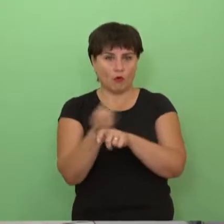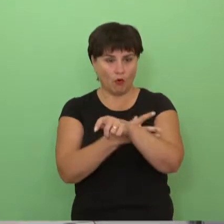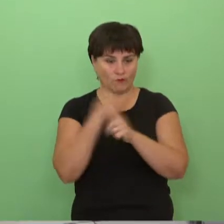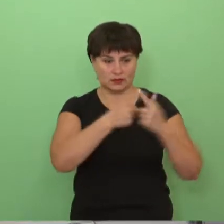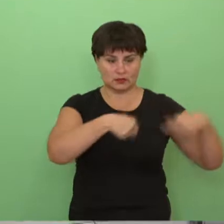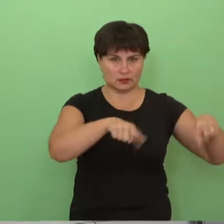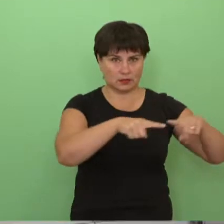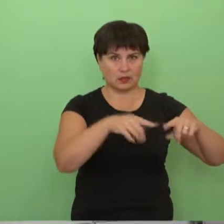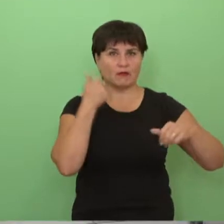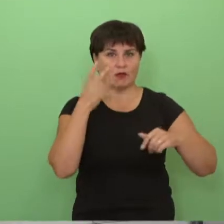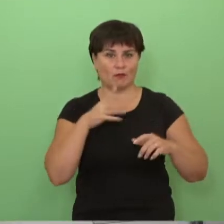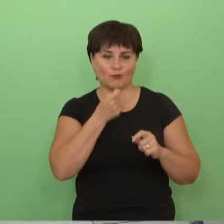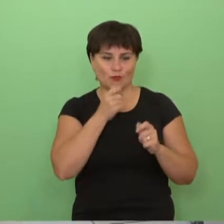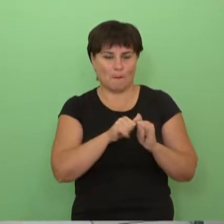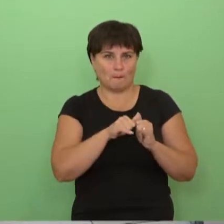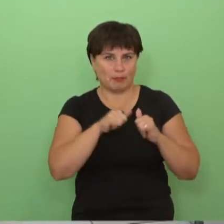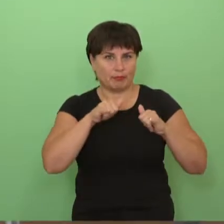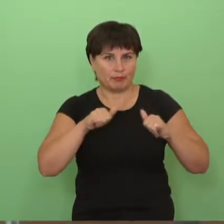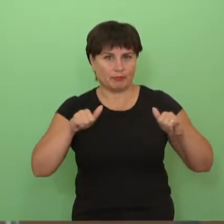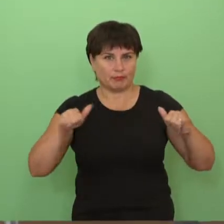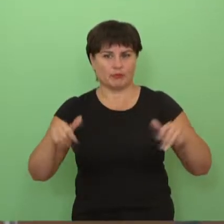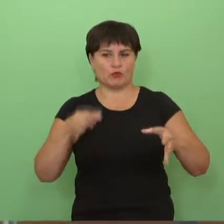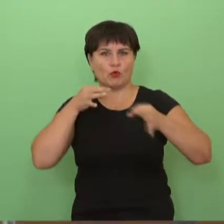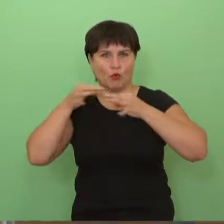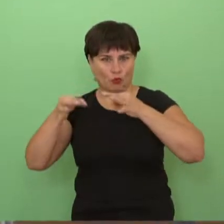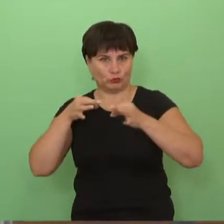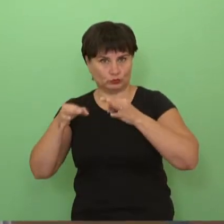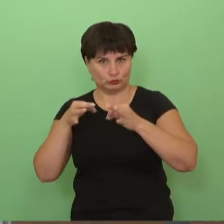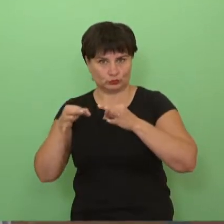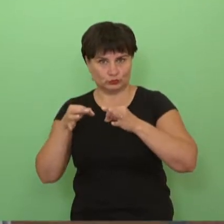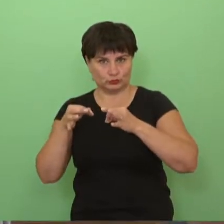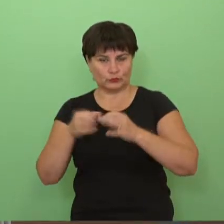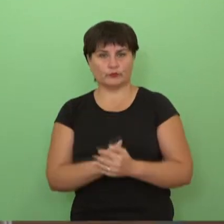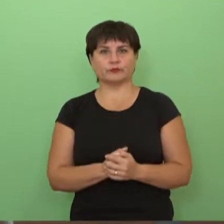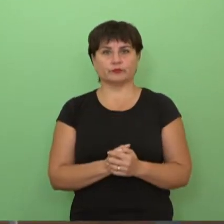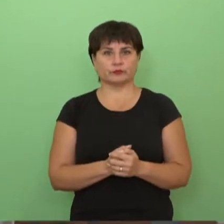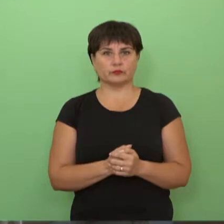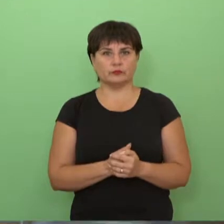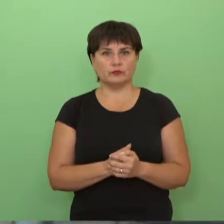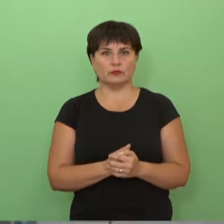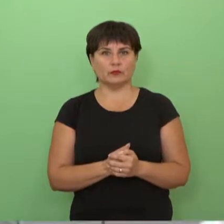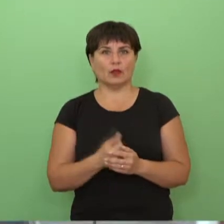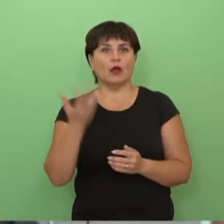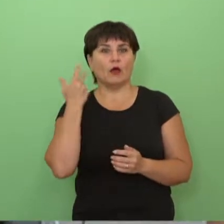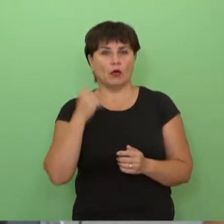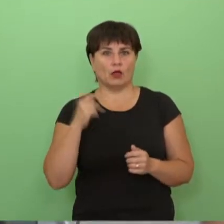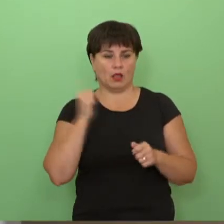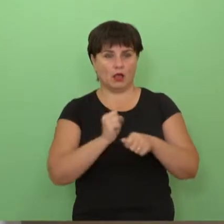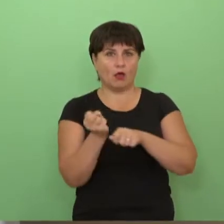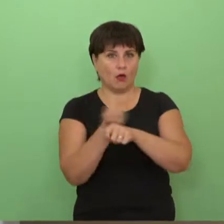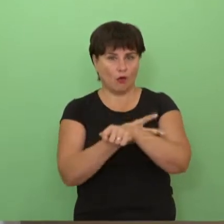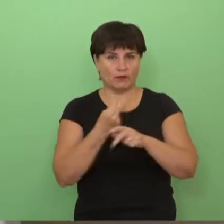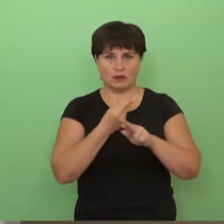prasidėjo truputį po truputį plėtimas ir konsultacijų plėtėme, o jau kai tapome ne COVID